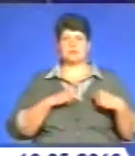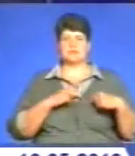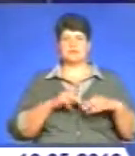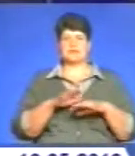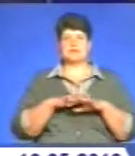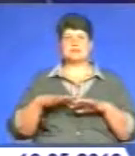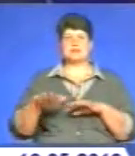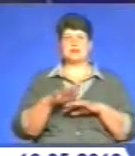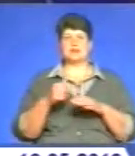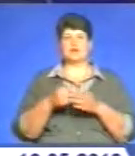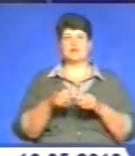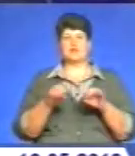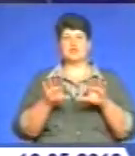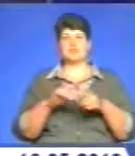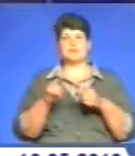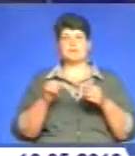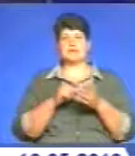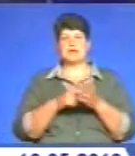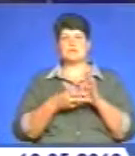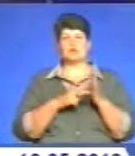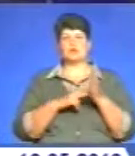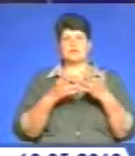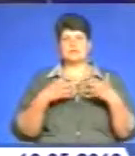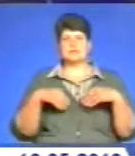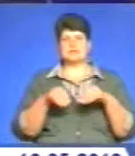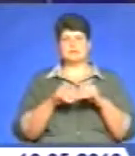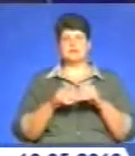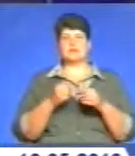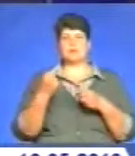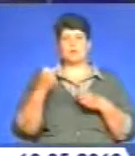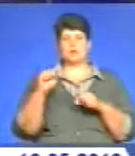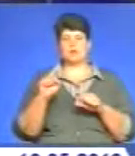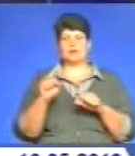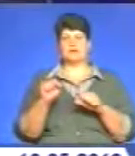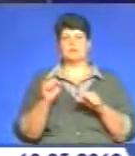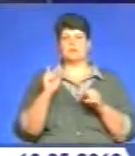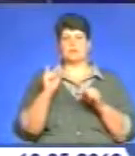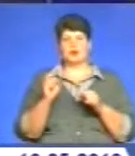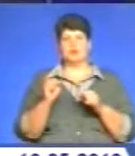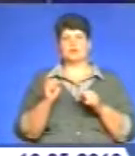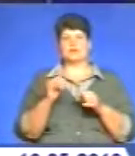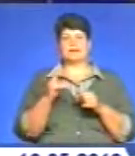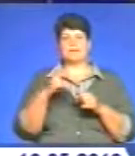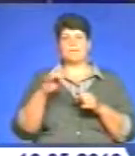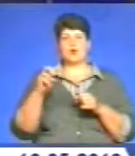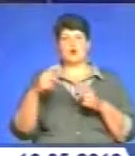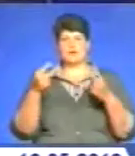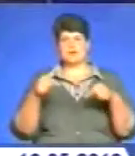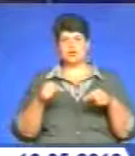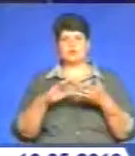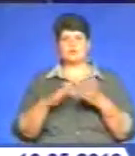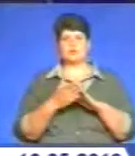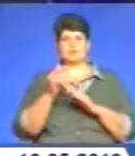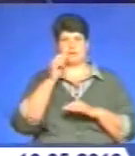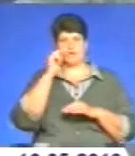населення до вирішення питань планування сім'ї, а також до полудодолання негативної демографічної ситуації в Україні.